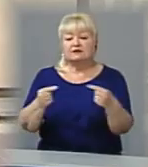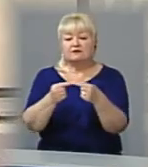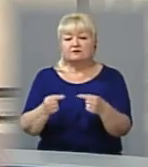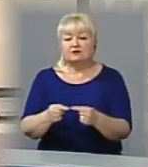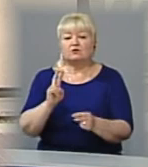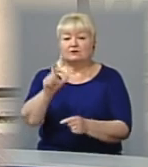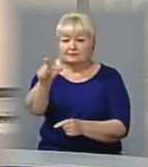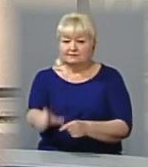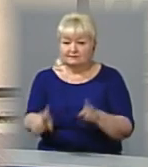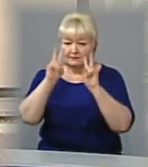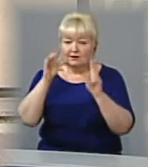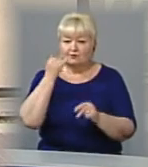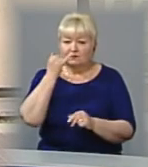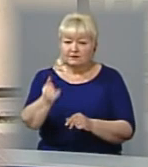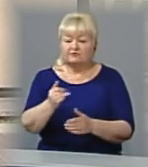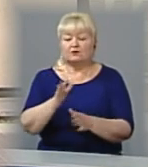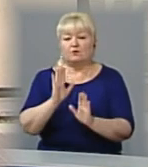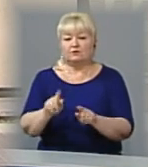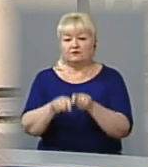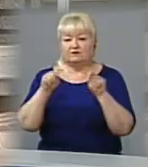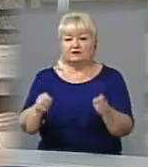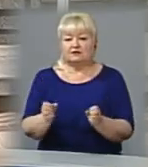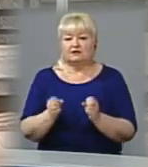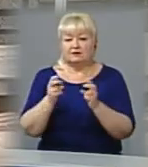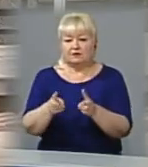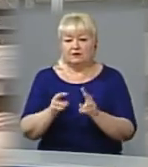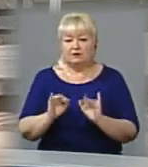аноніма, вирішується питання про відкриття кримінального провадження.